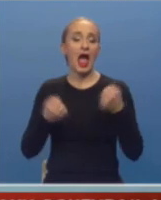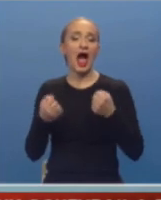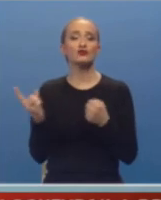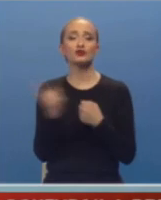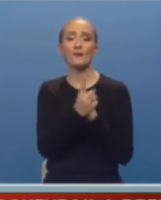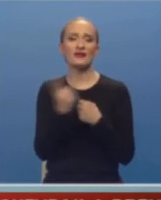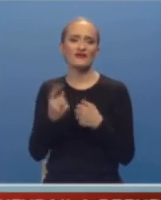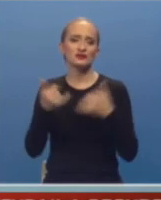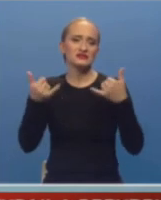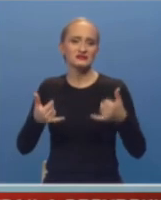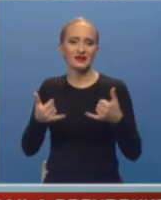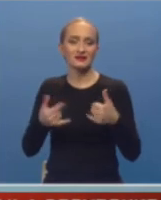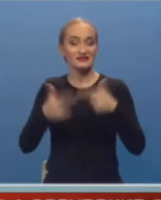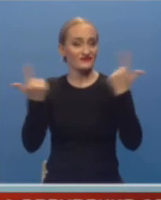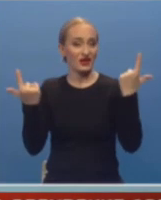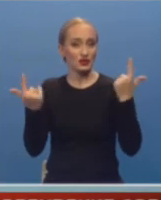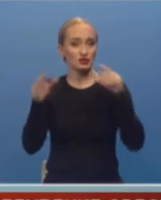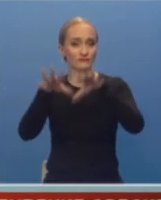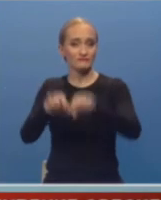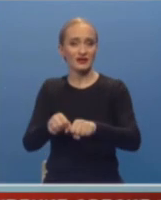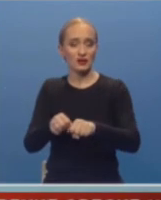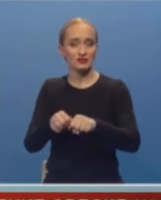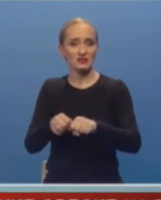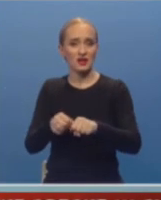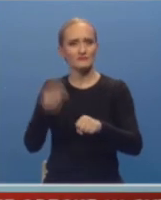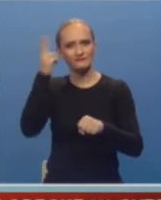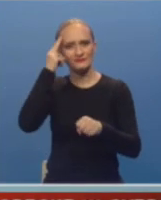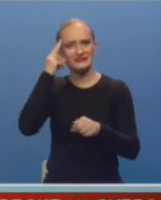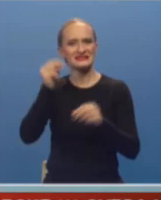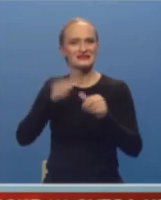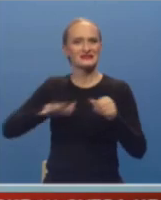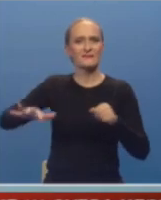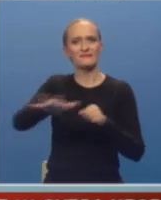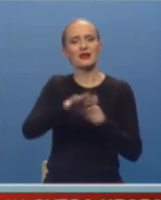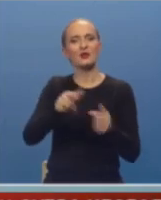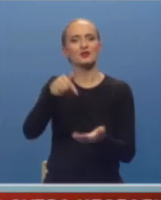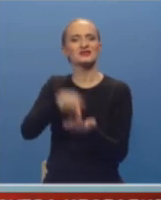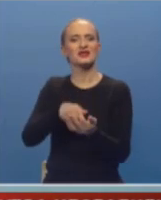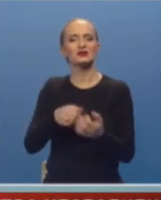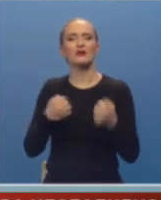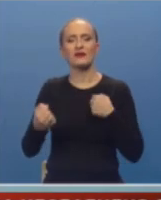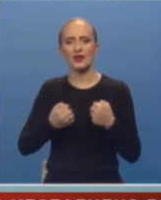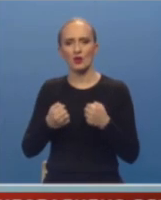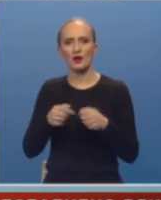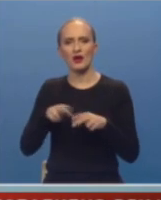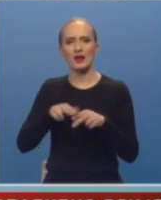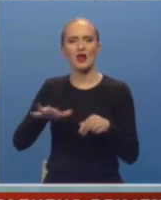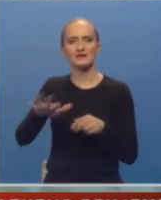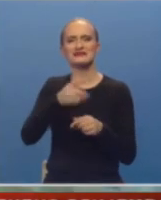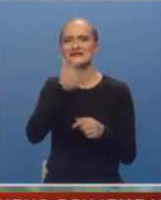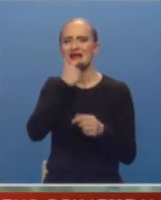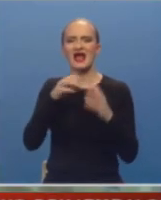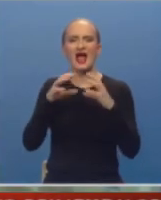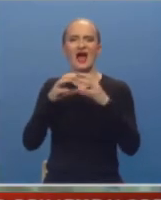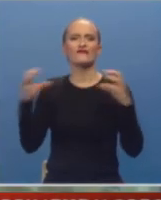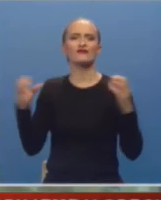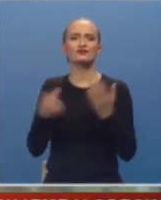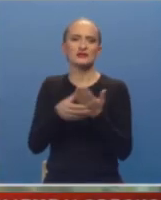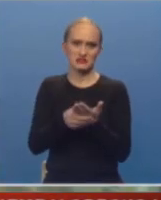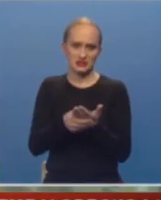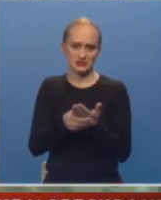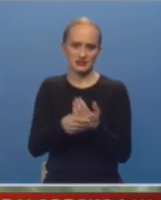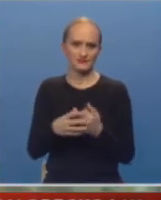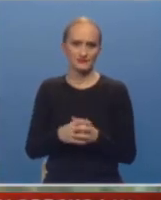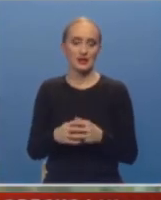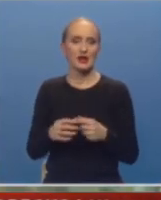Autoprevoz danas je izvanično preuzeo atraktivno zemljište u centru Banja Luke na lokaciji stare autobuske stanice.